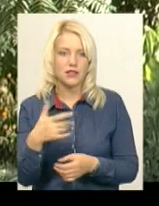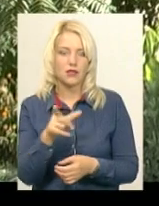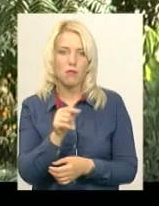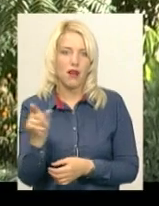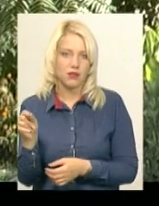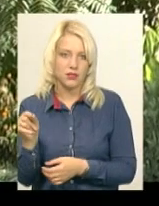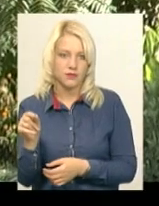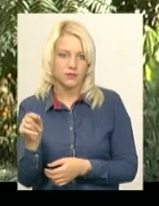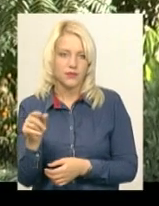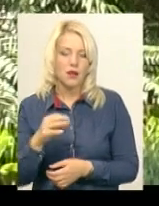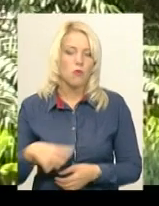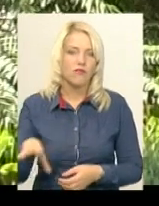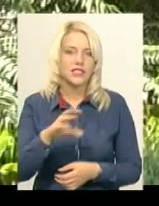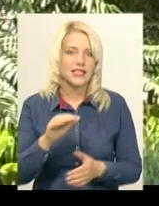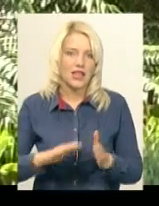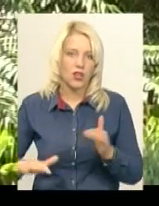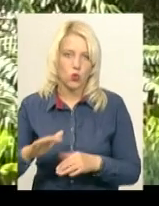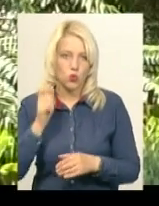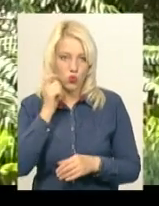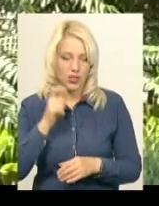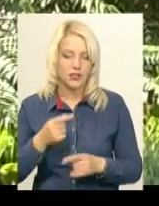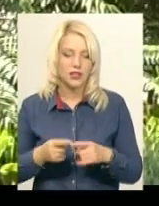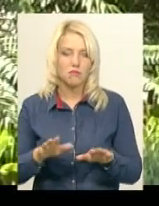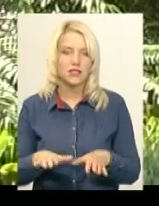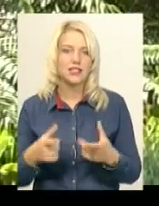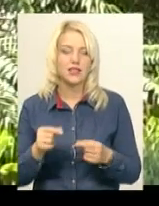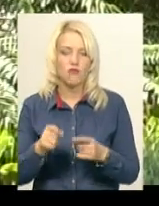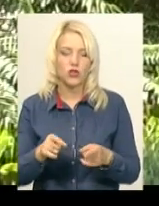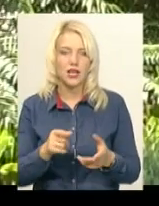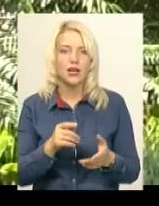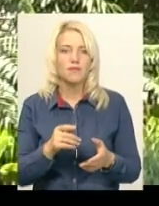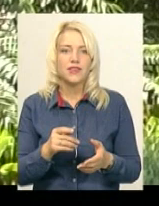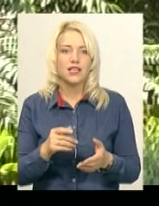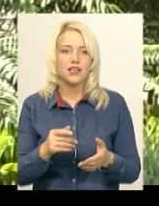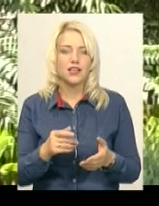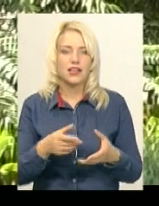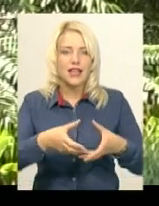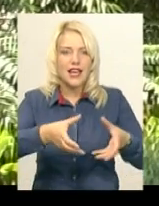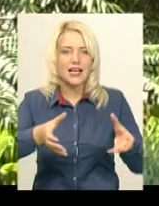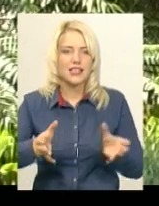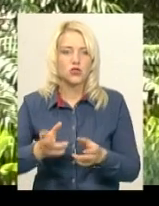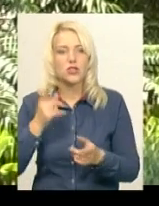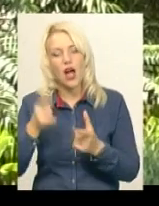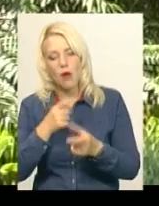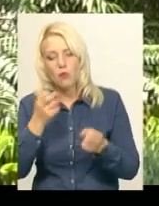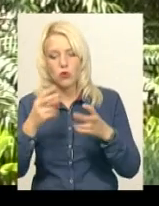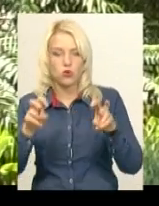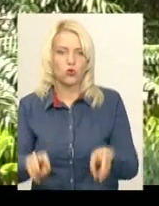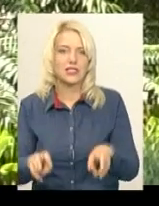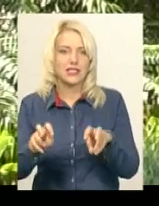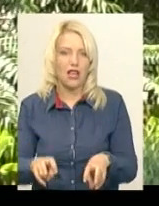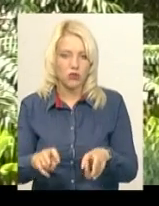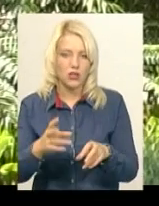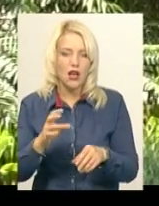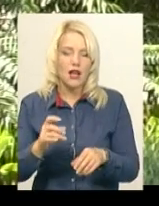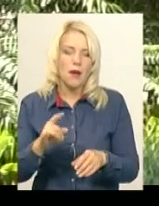на всій території України. Навіть в місці, де вони гніздуються або сідають при перельоту, то за це